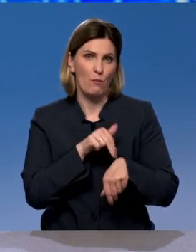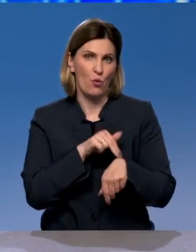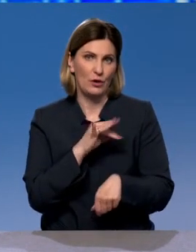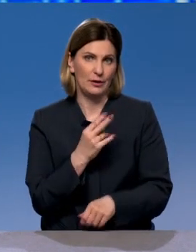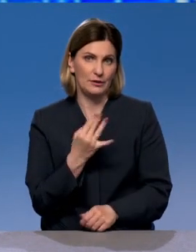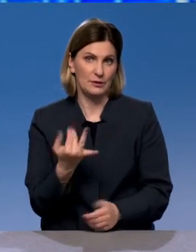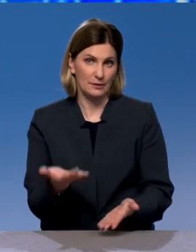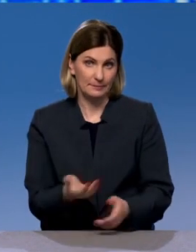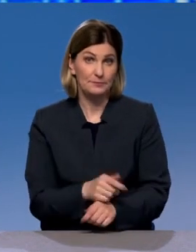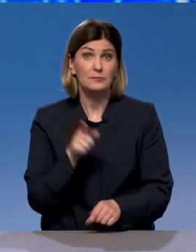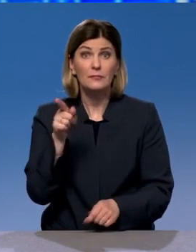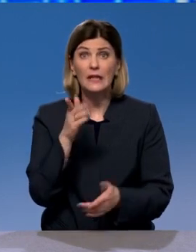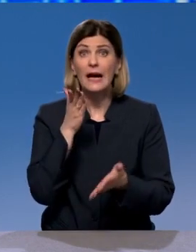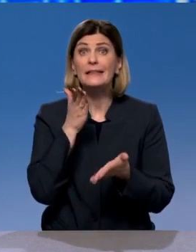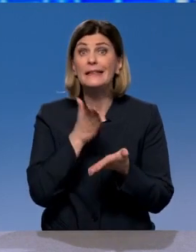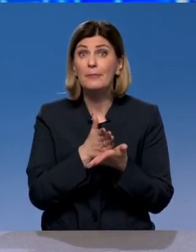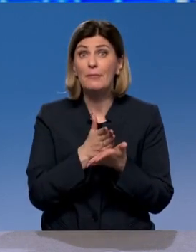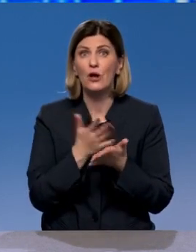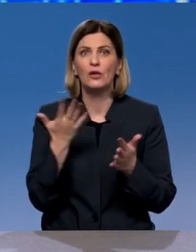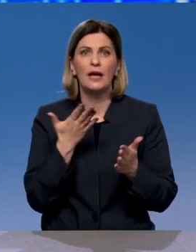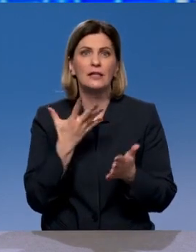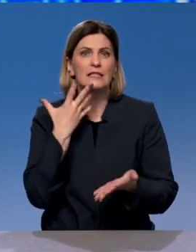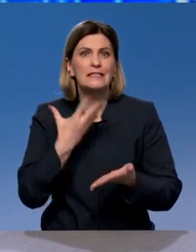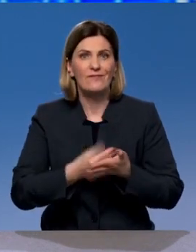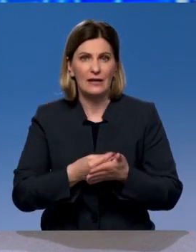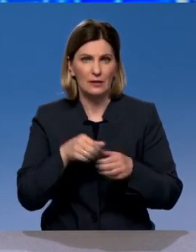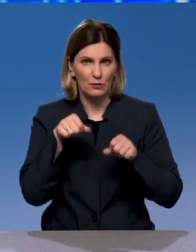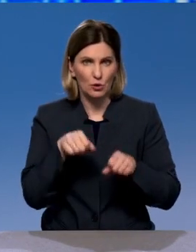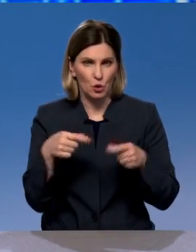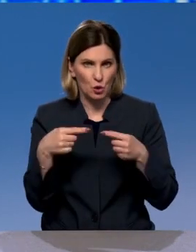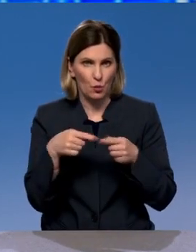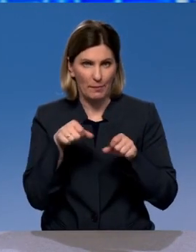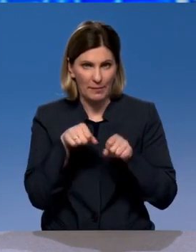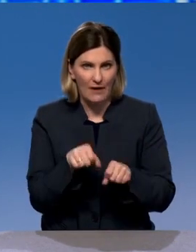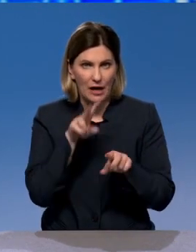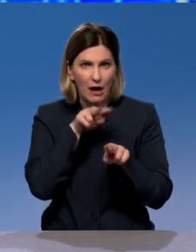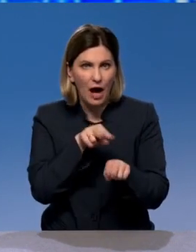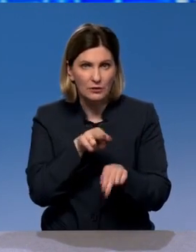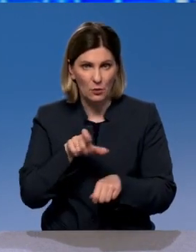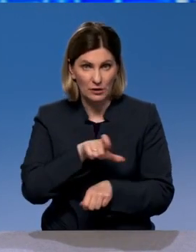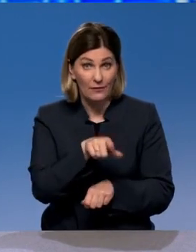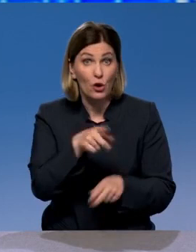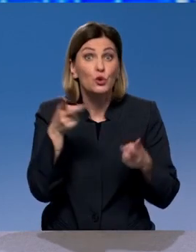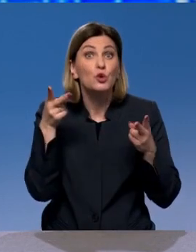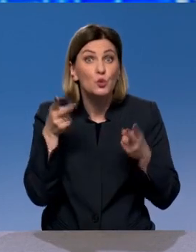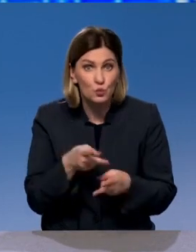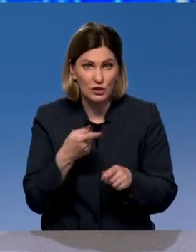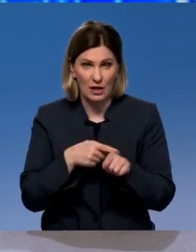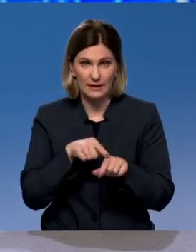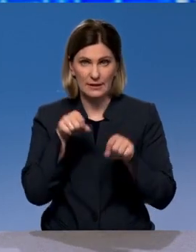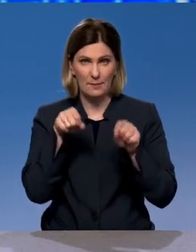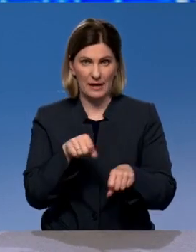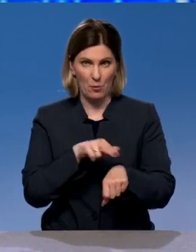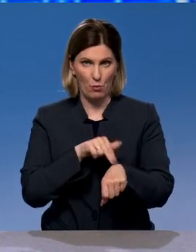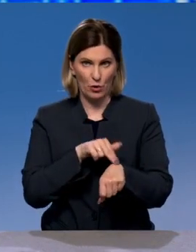они имеют определенные права. Вот за контролем за состоянием автодорог, нужны эти права полицейского или не